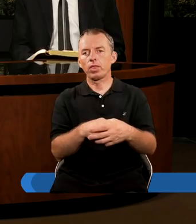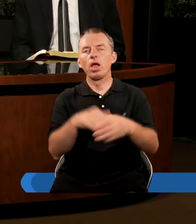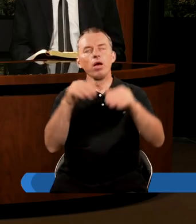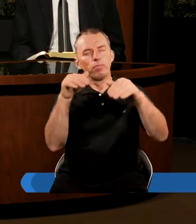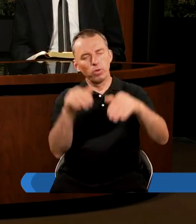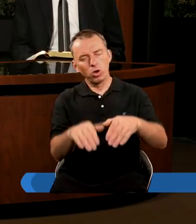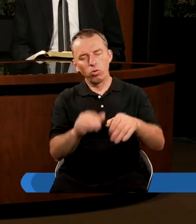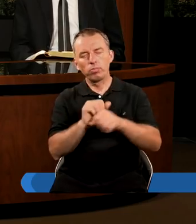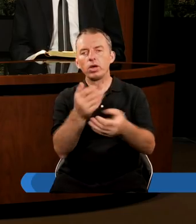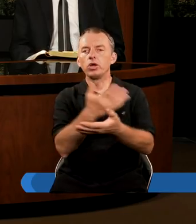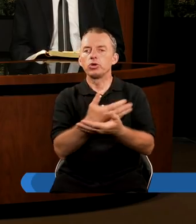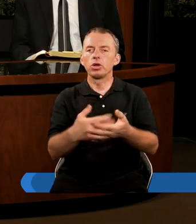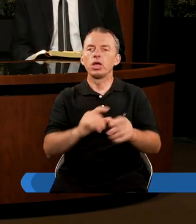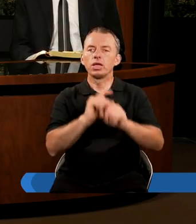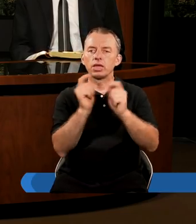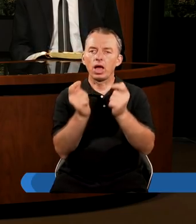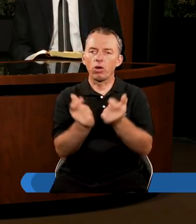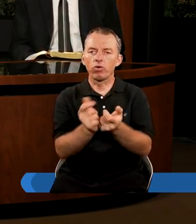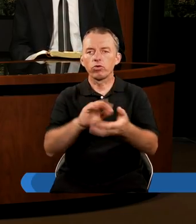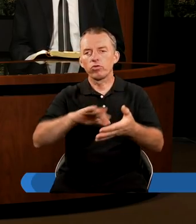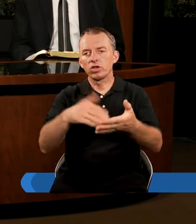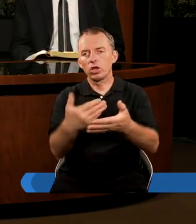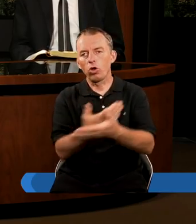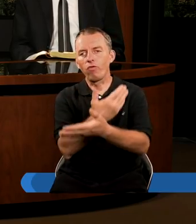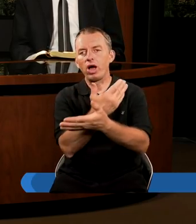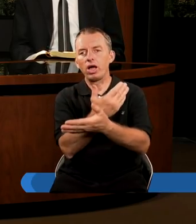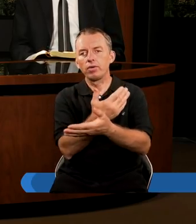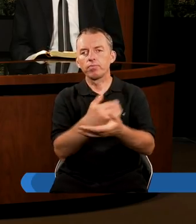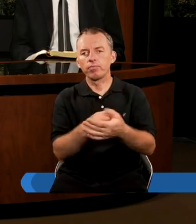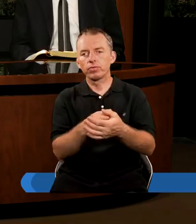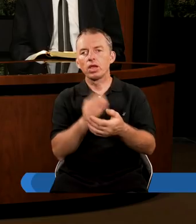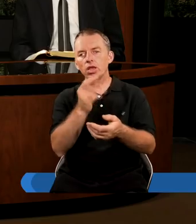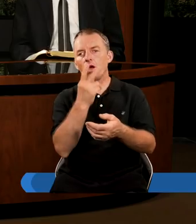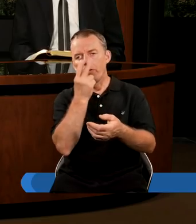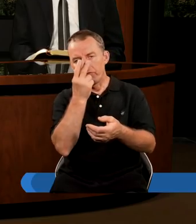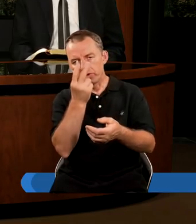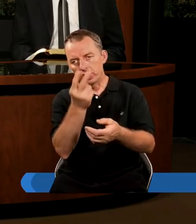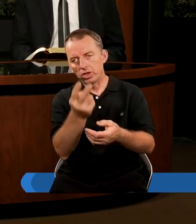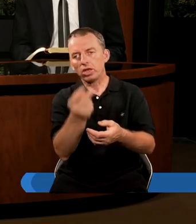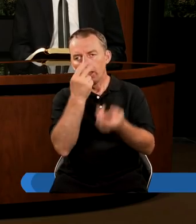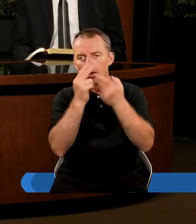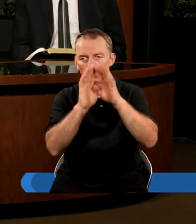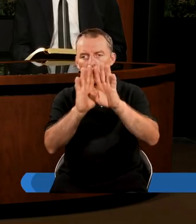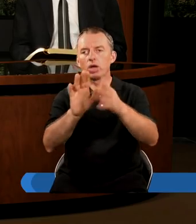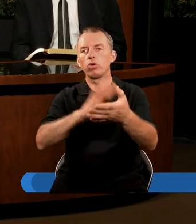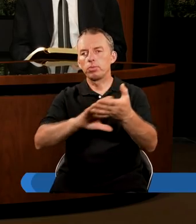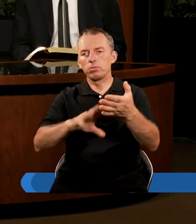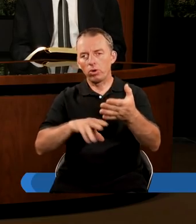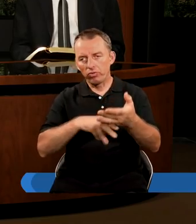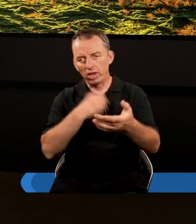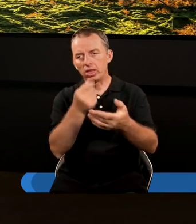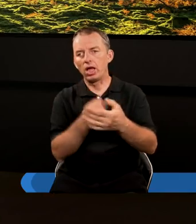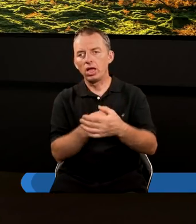Żeby mogła być ziemia całkowicie nowa. Tak to widzę, tak to pokazuje Pismo Święte,